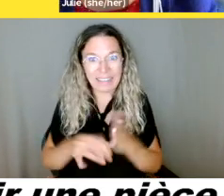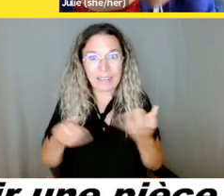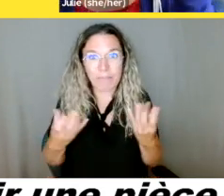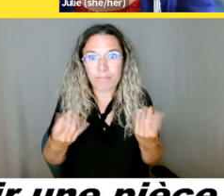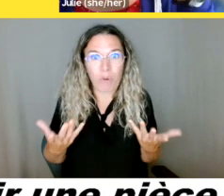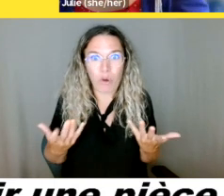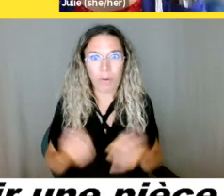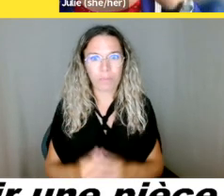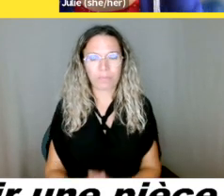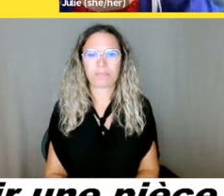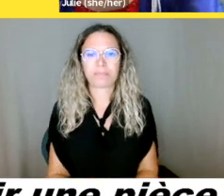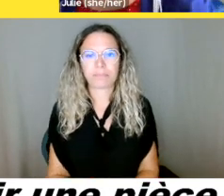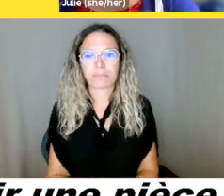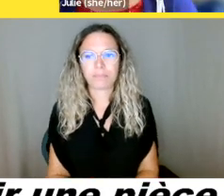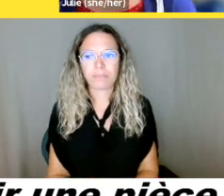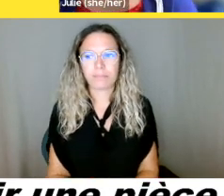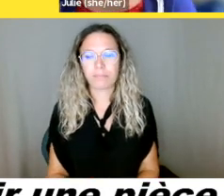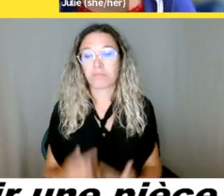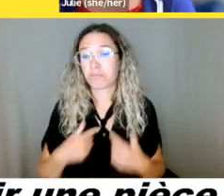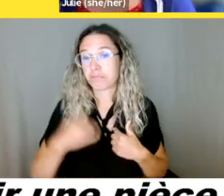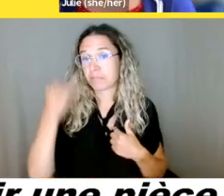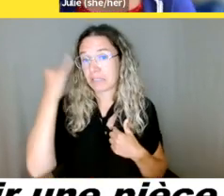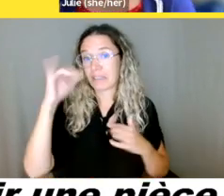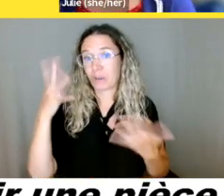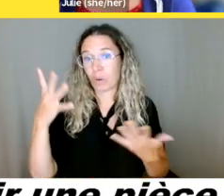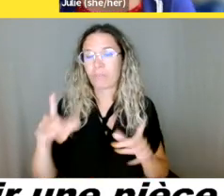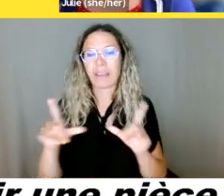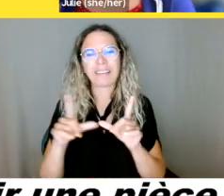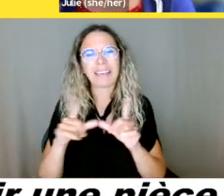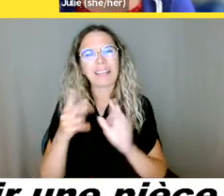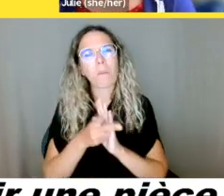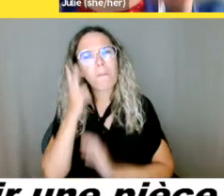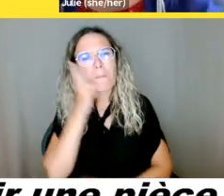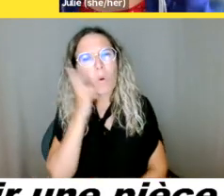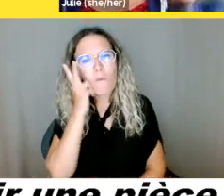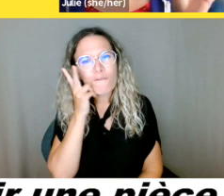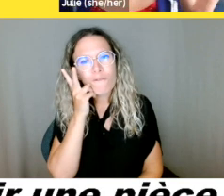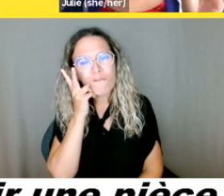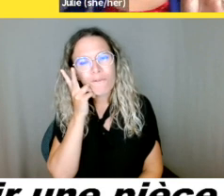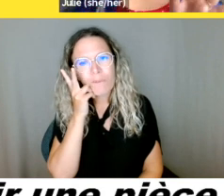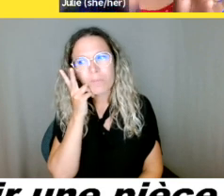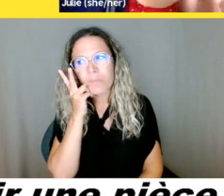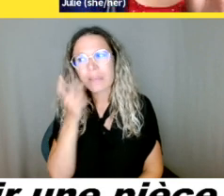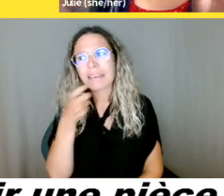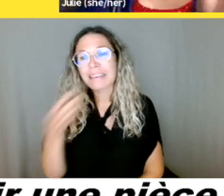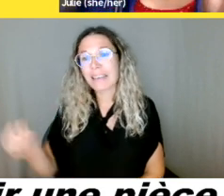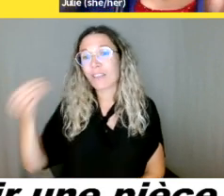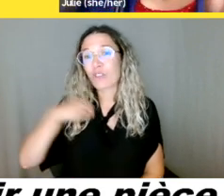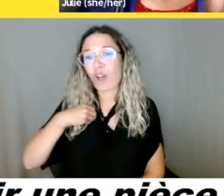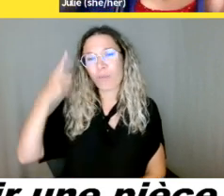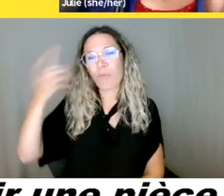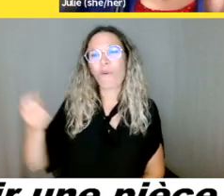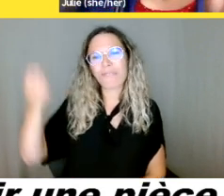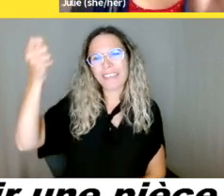qui m'a été émis pour ma vignette de stationnement pour personnes handicapées. J'utilisais ça avec ma carte d'assurance